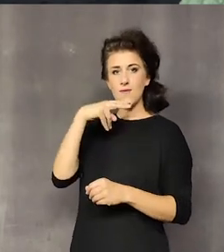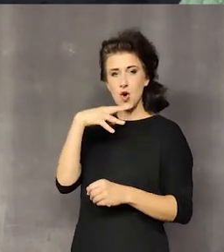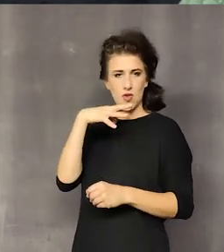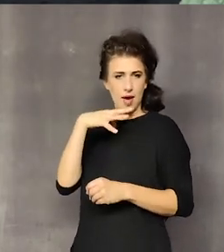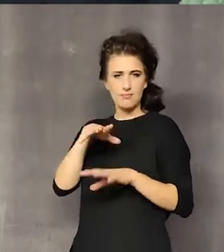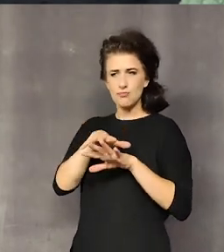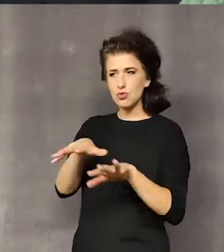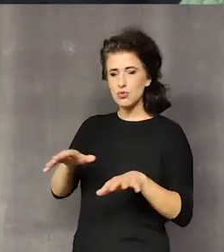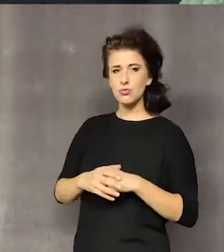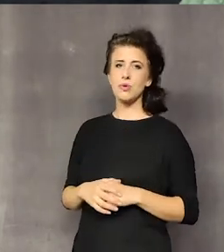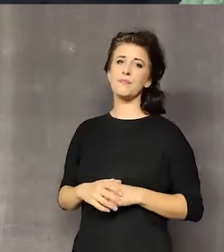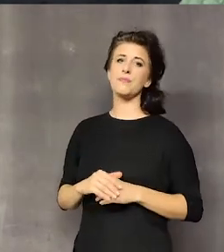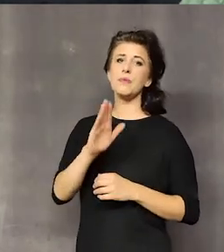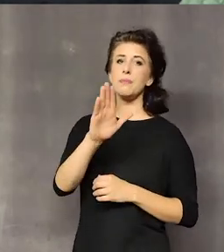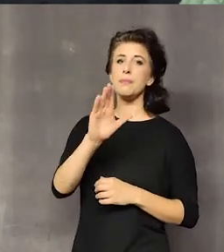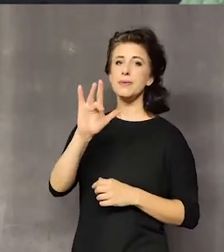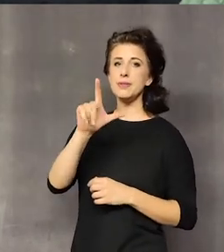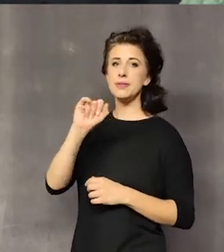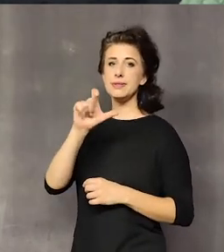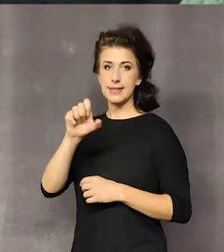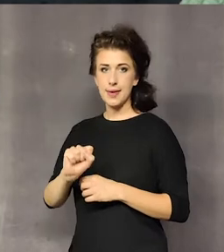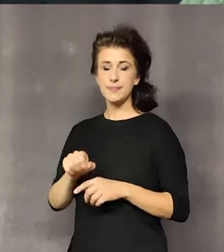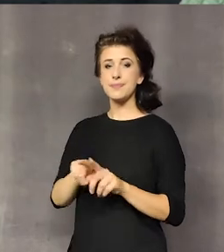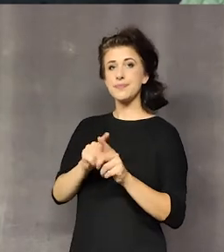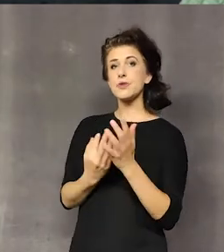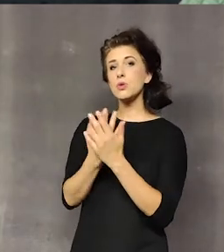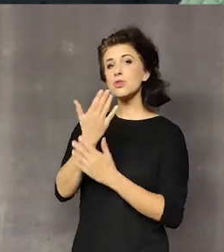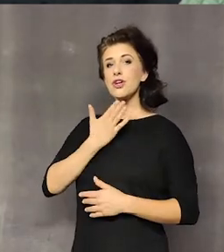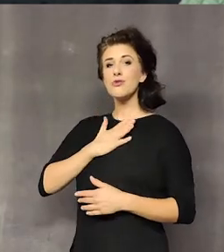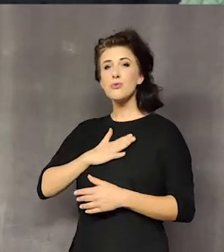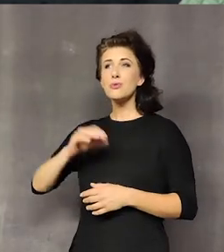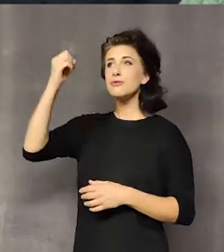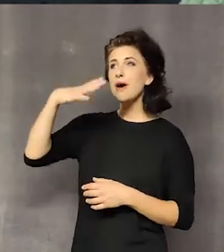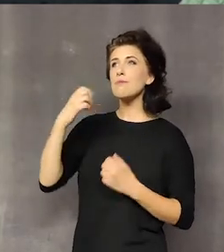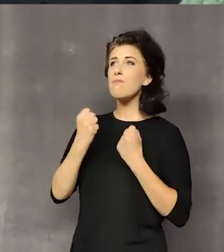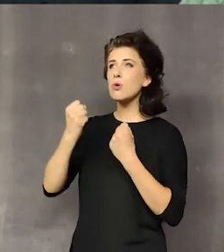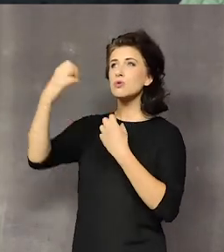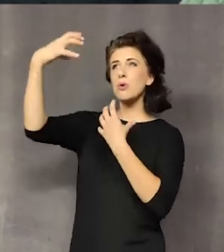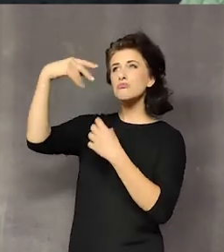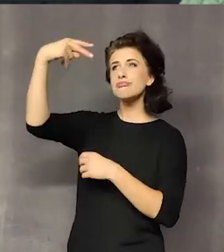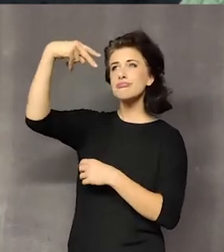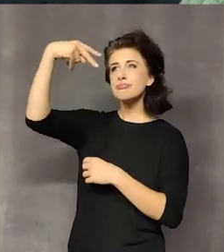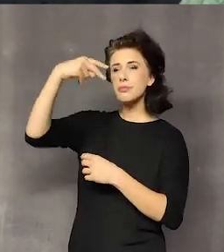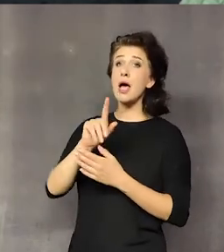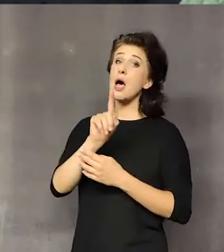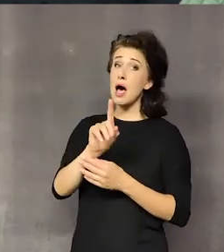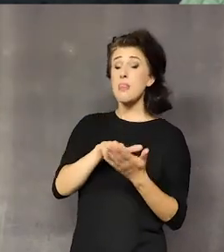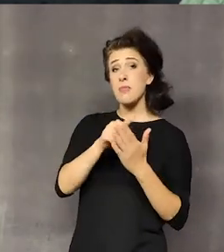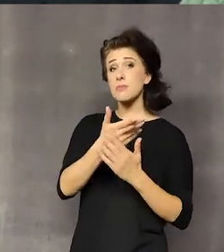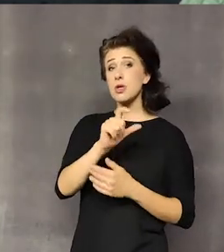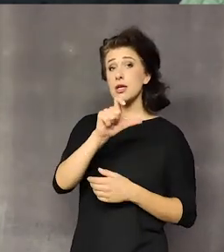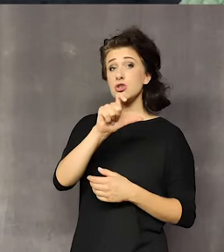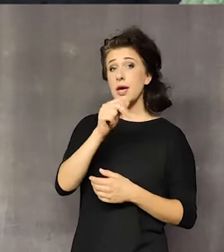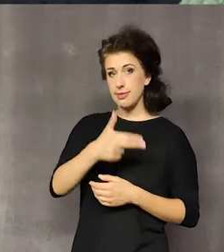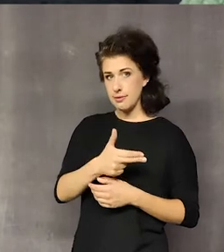Bylica zwyczajna. To są rośliny takie bardziej światłolubne. A jeśli chodzi na przykład o takie rośliny, takie już bardziej, że możemy gdzieś tam w cieniu sobie uprawiać, to jest